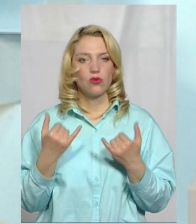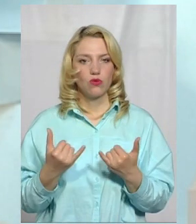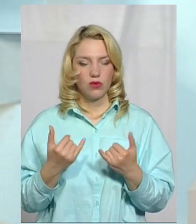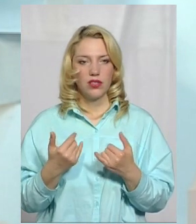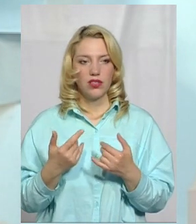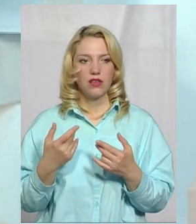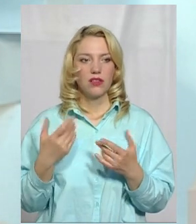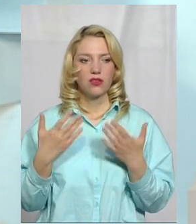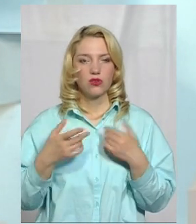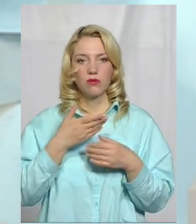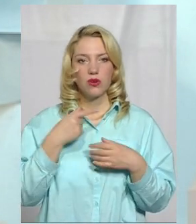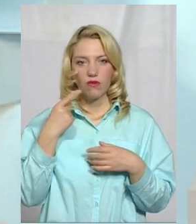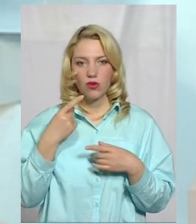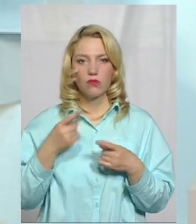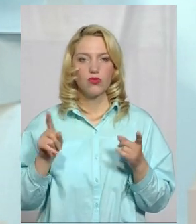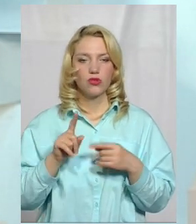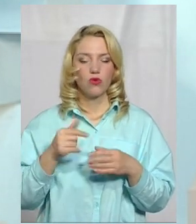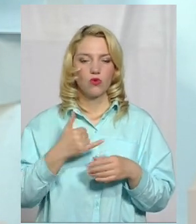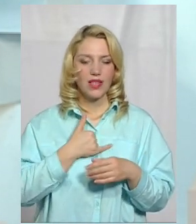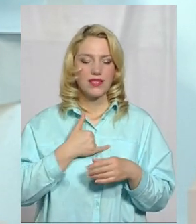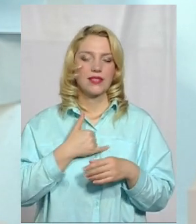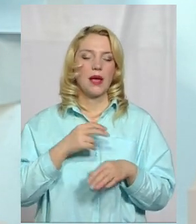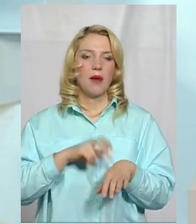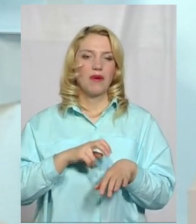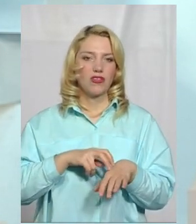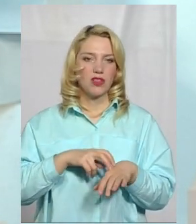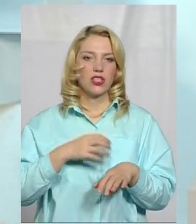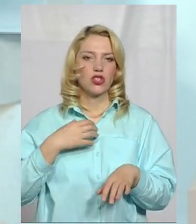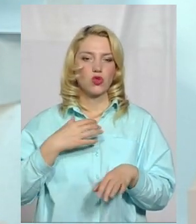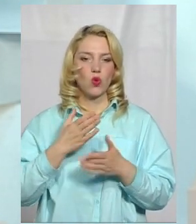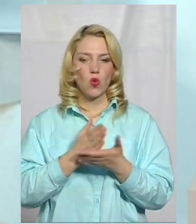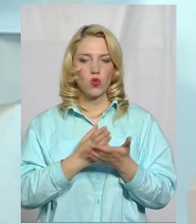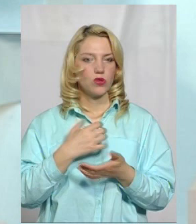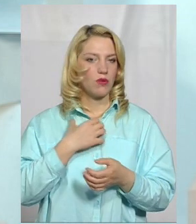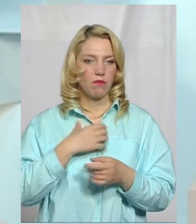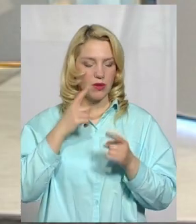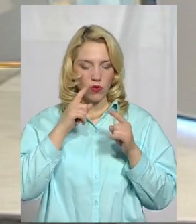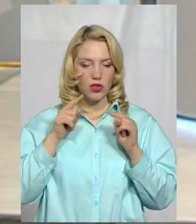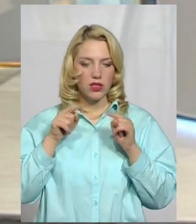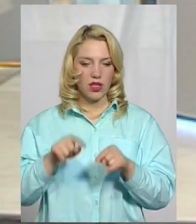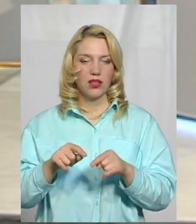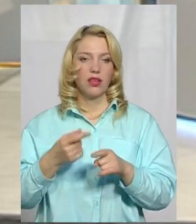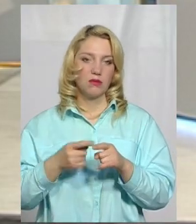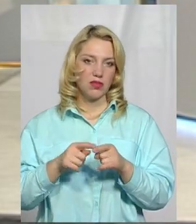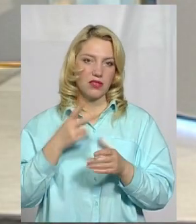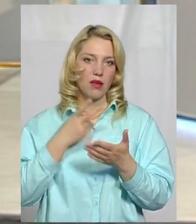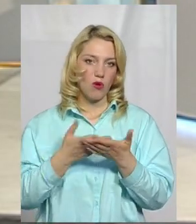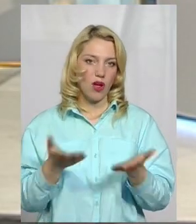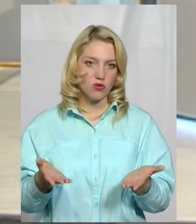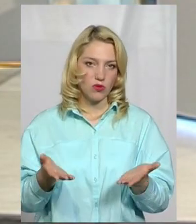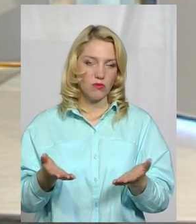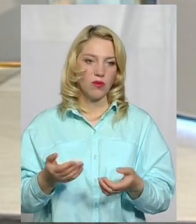якщо ми говоримо про те, що у нас педіатрична служба пріоритетна, то ми це і показуємо.